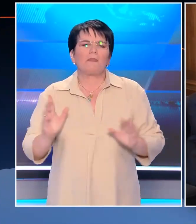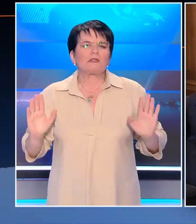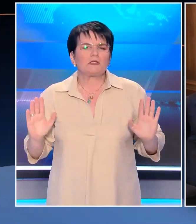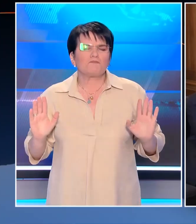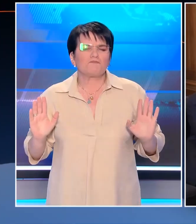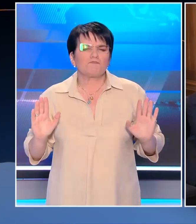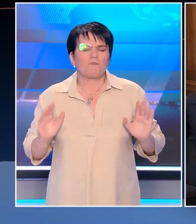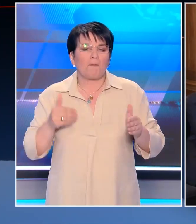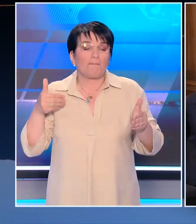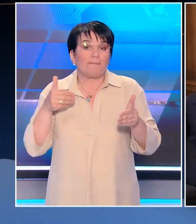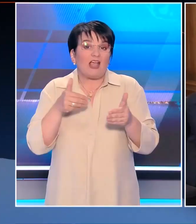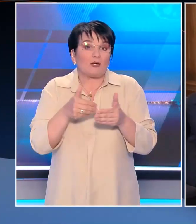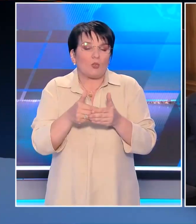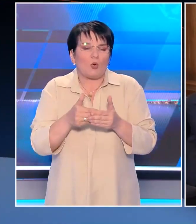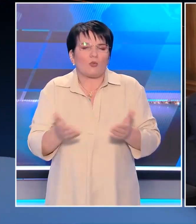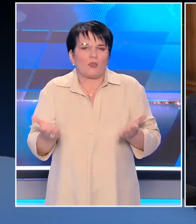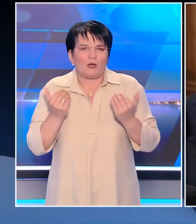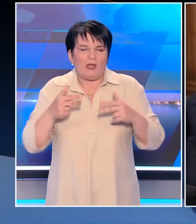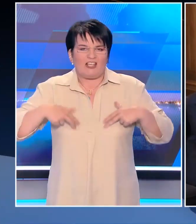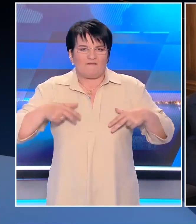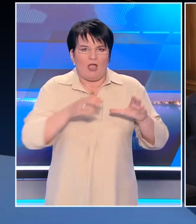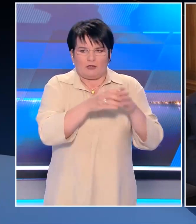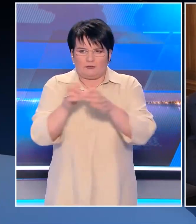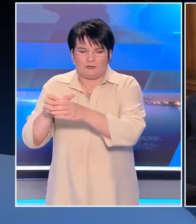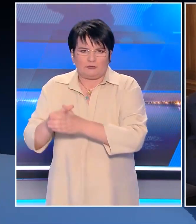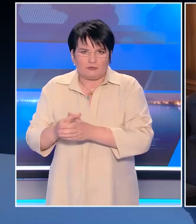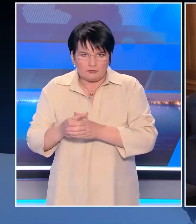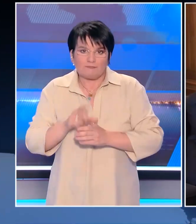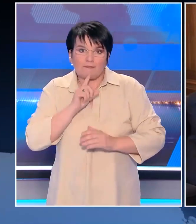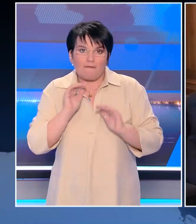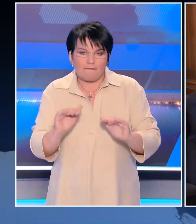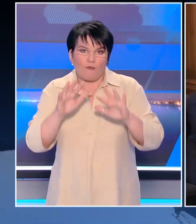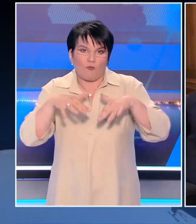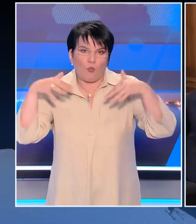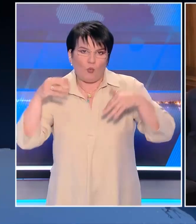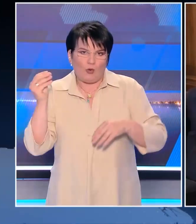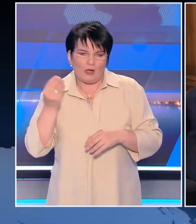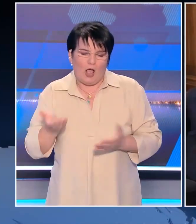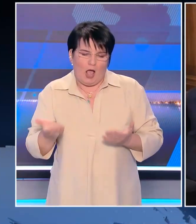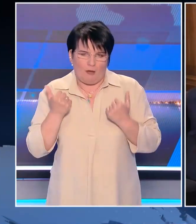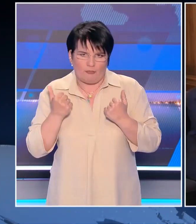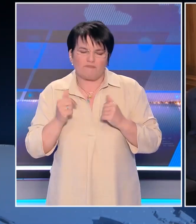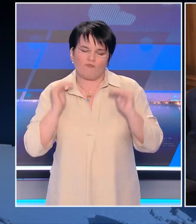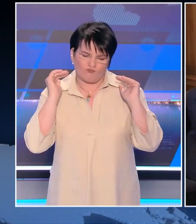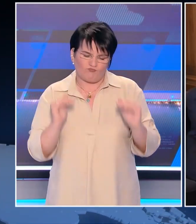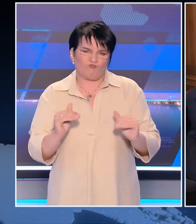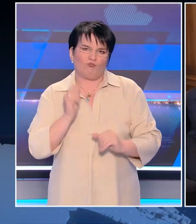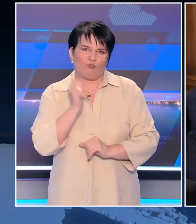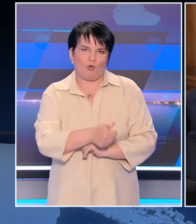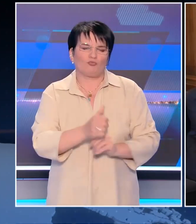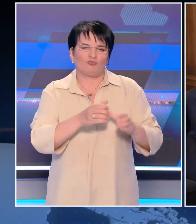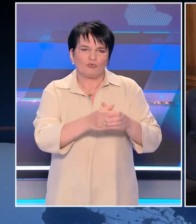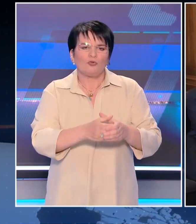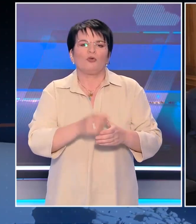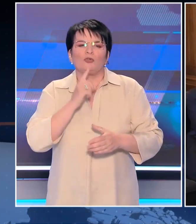κανένα περιθώριο σχηματισμού κυβέρνησης από την παρούσα Βουλή. Μάλιστα, όπως είπες και εσύ, επικοινώνησε